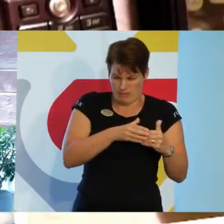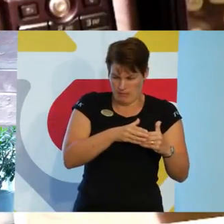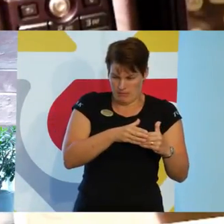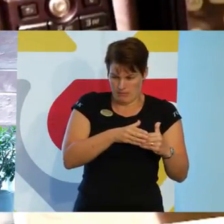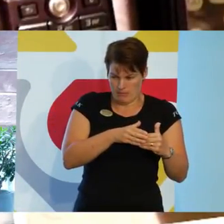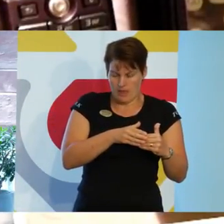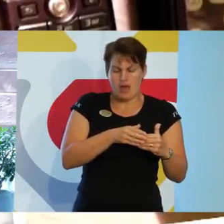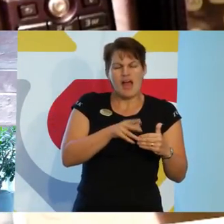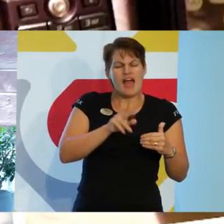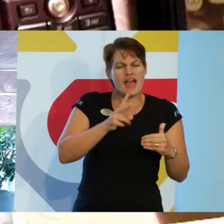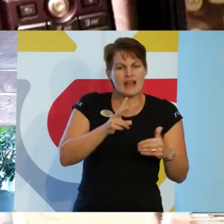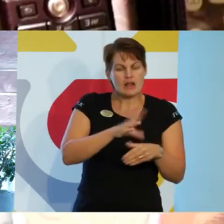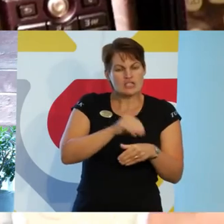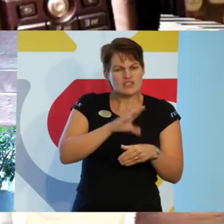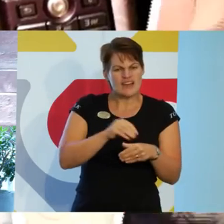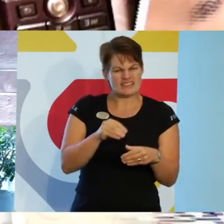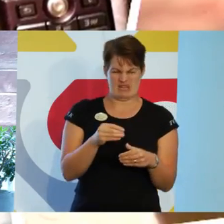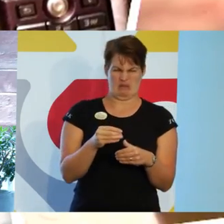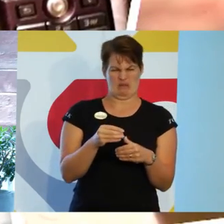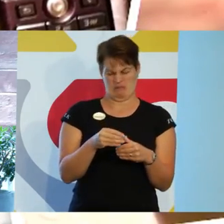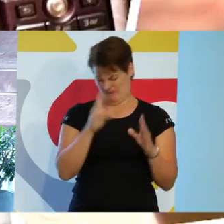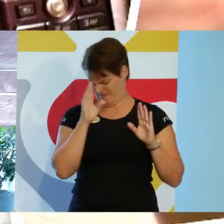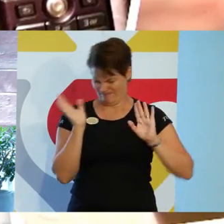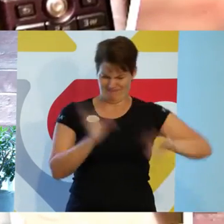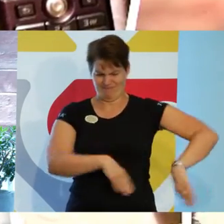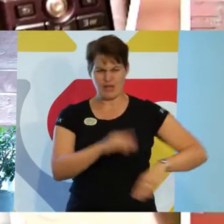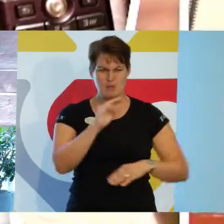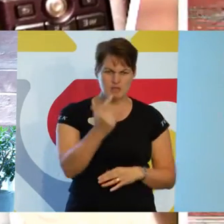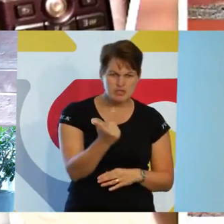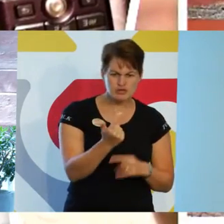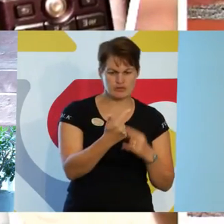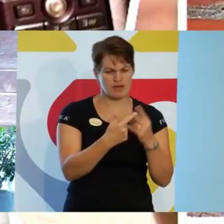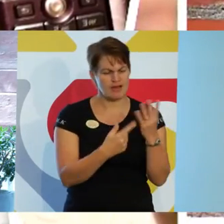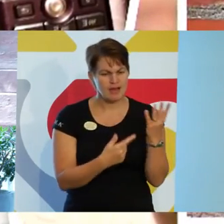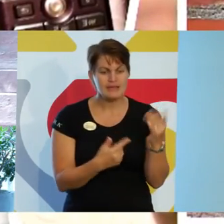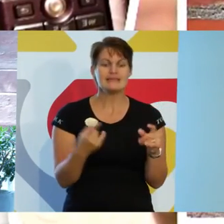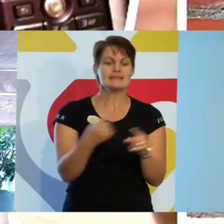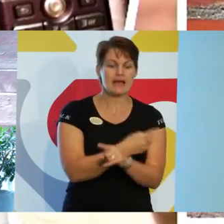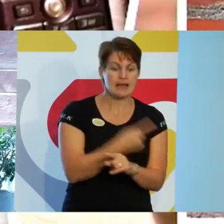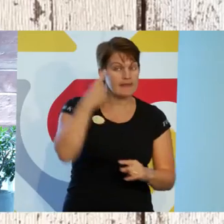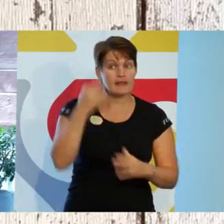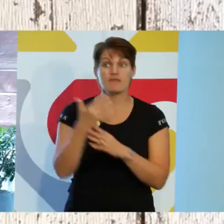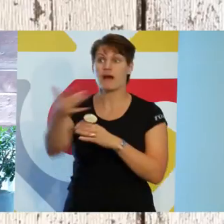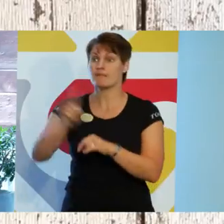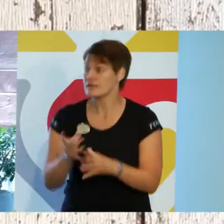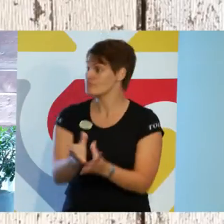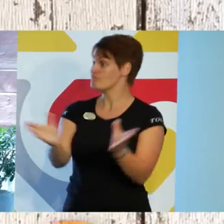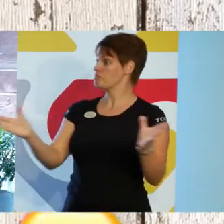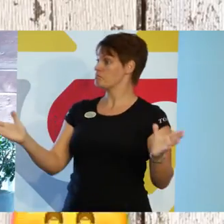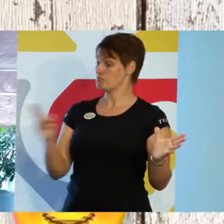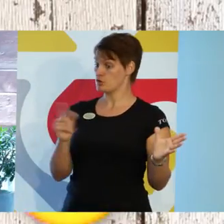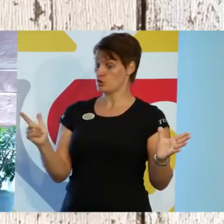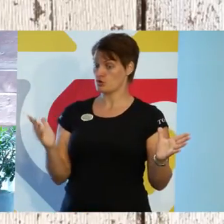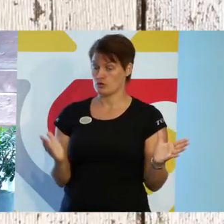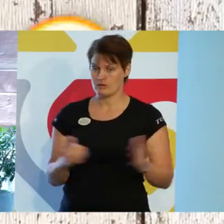skulle Sverige sluta med mytbildningar om vissa grupper och omfamna framtiden? Vid